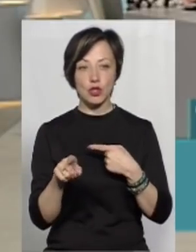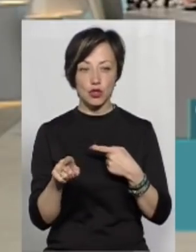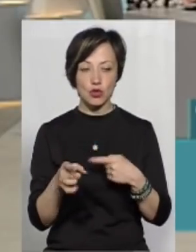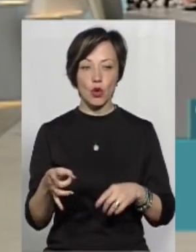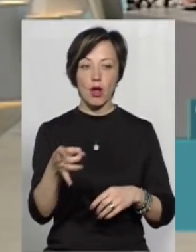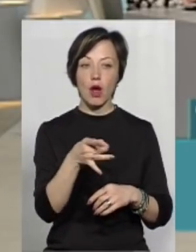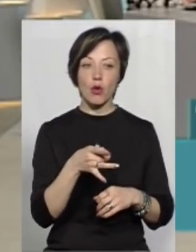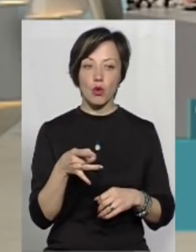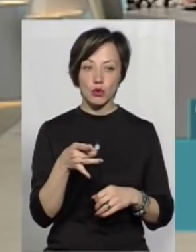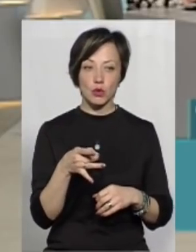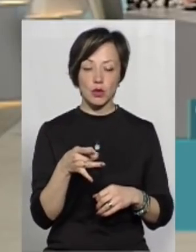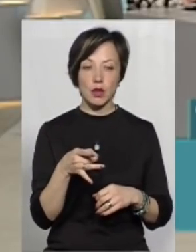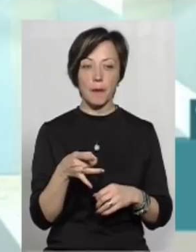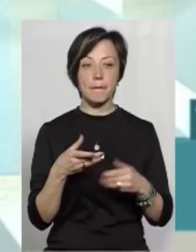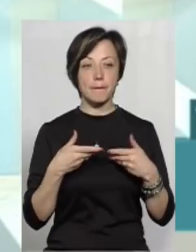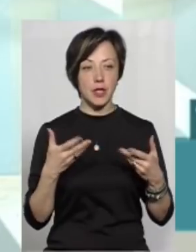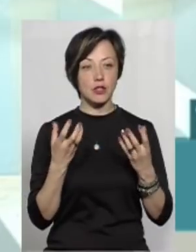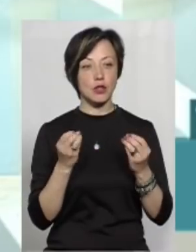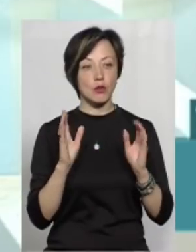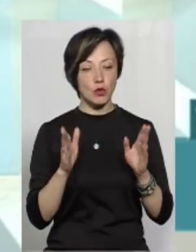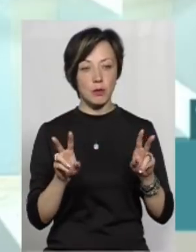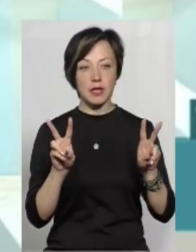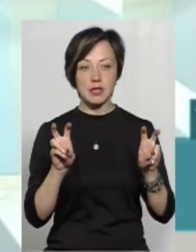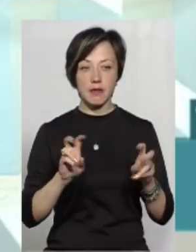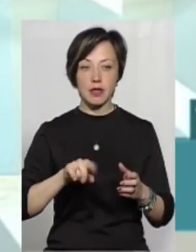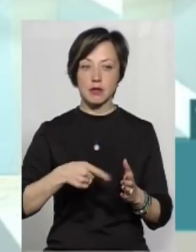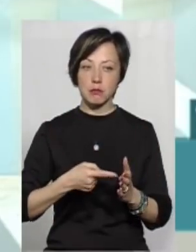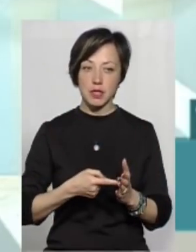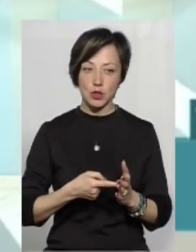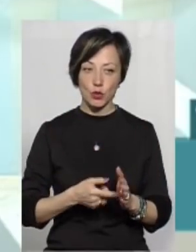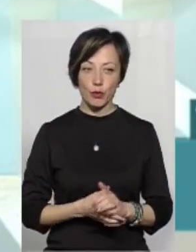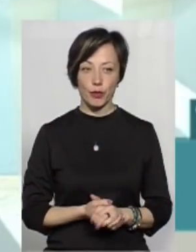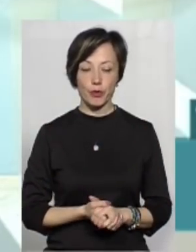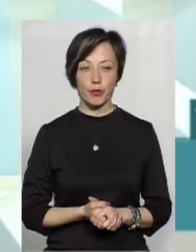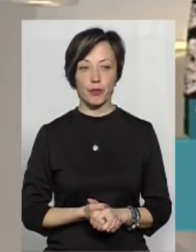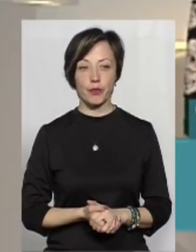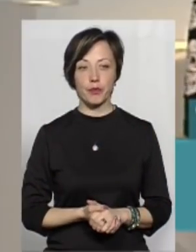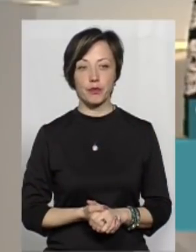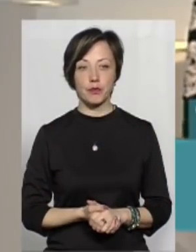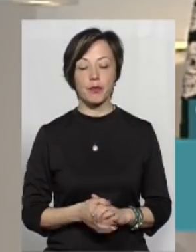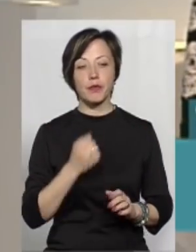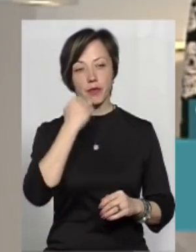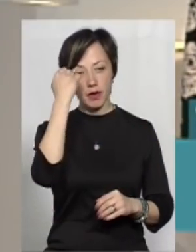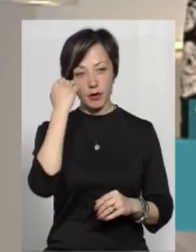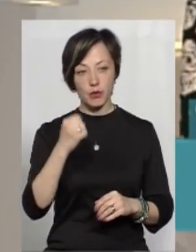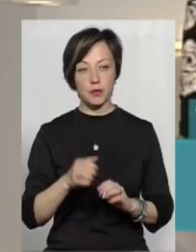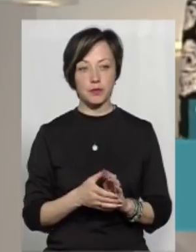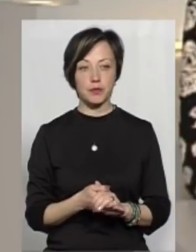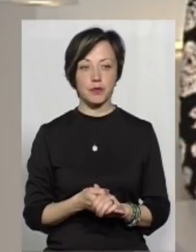іншого району, то ми ще будемо називатися містом? Все. Так, дякую.